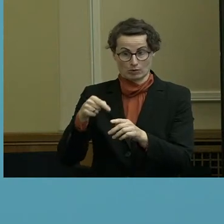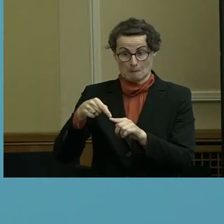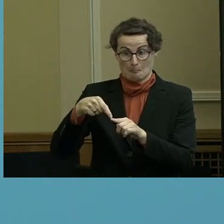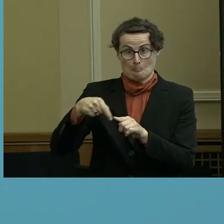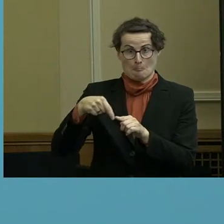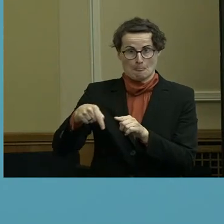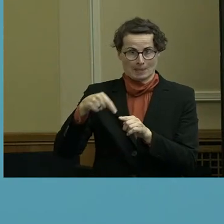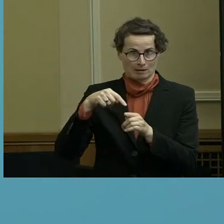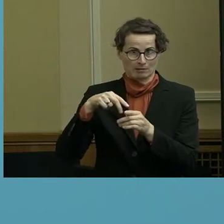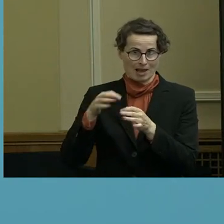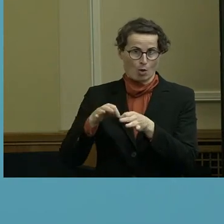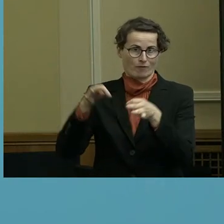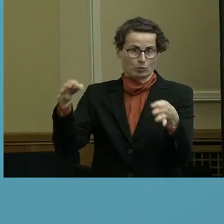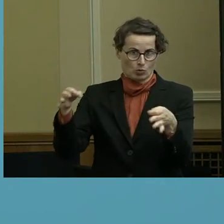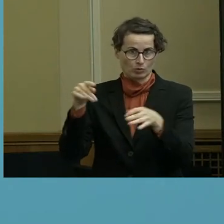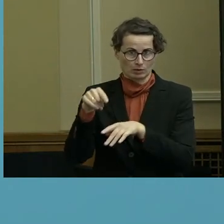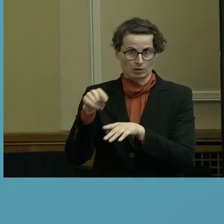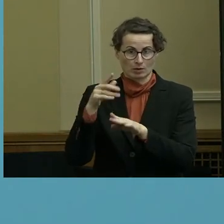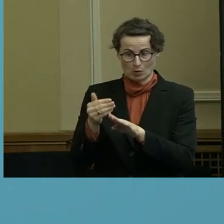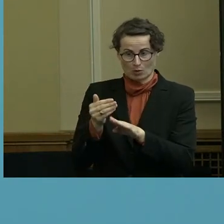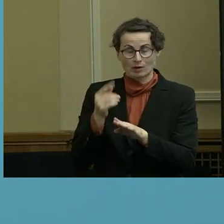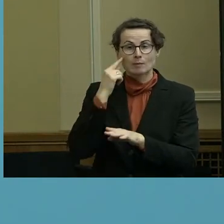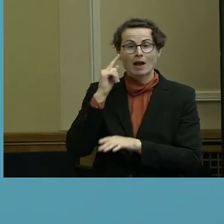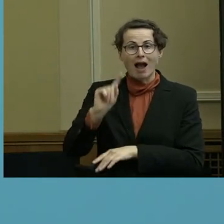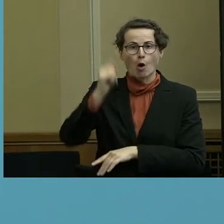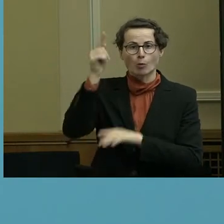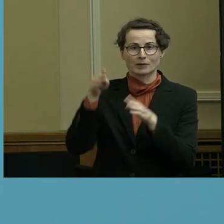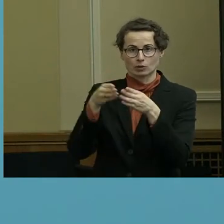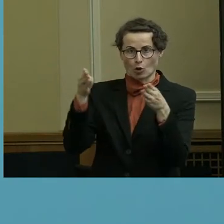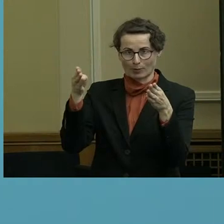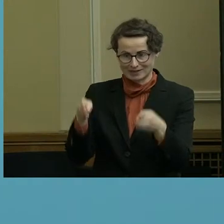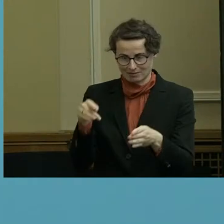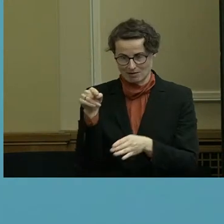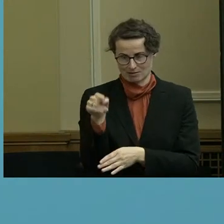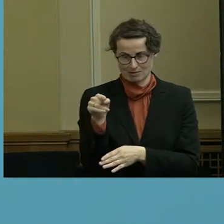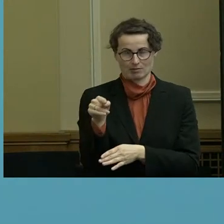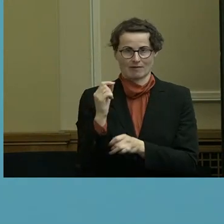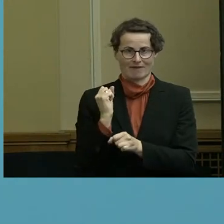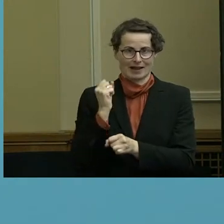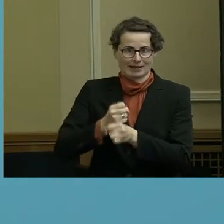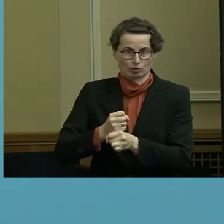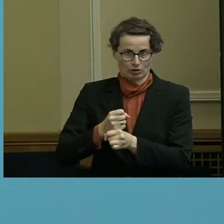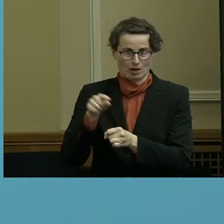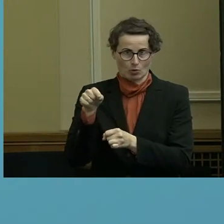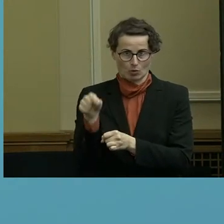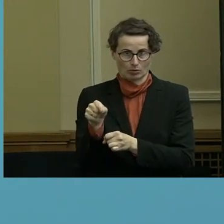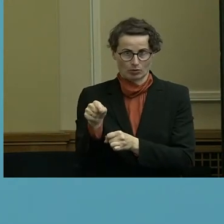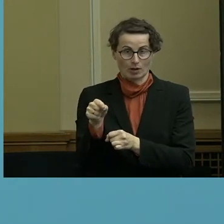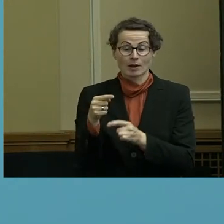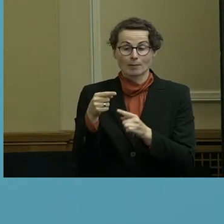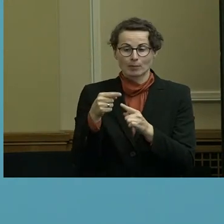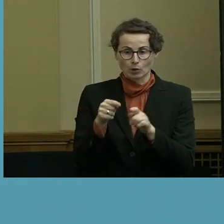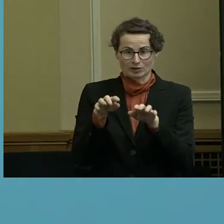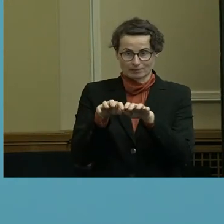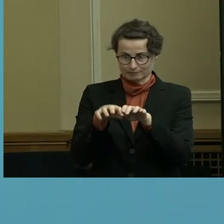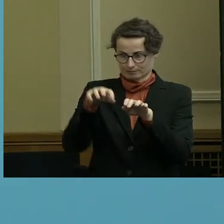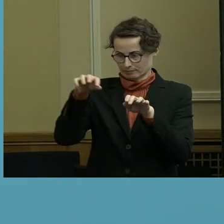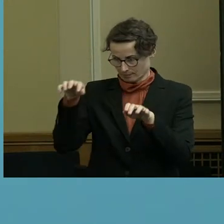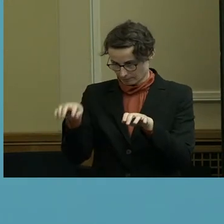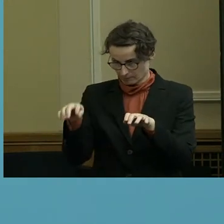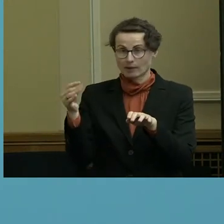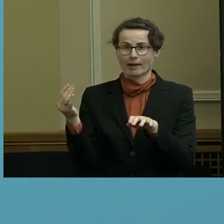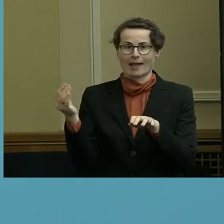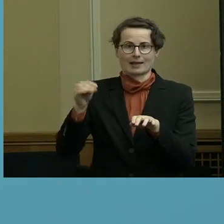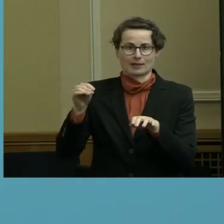Eröffnung, also der Fertigstellung des Hauptterminals, aber auch und insbesondere des ergänzenden Terminals, von dem ja,